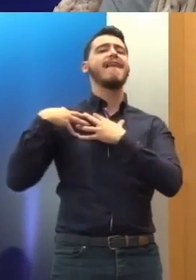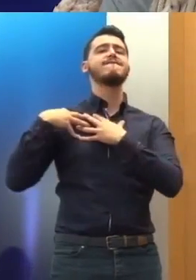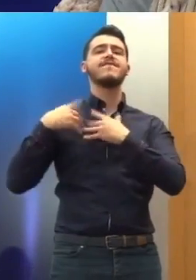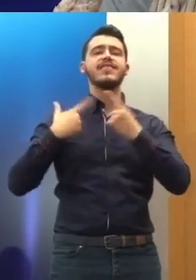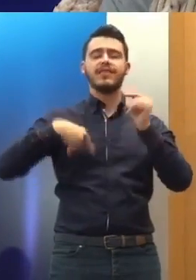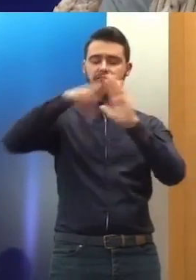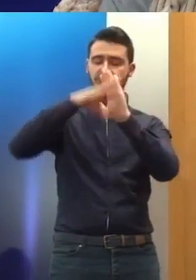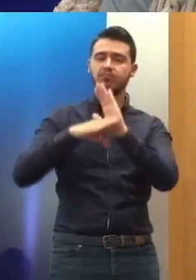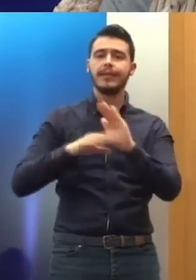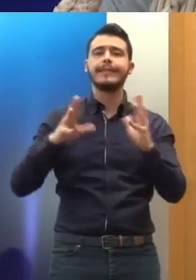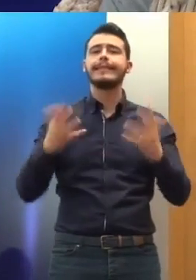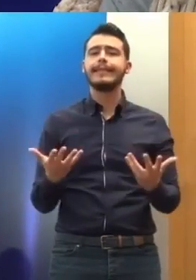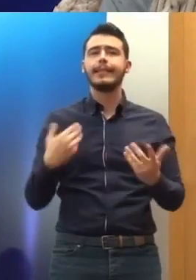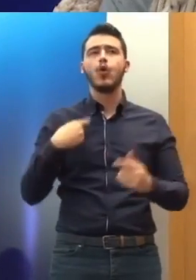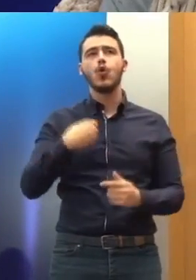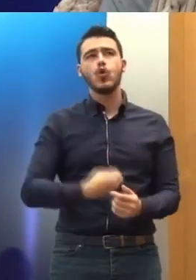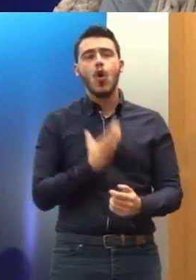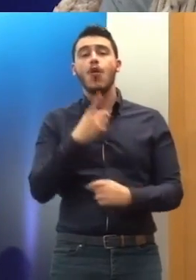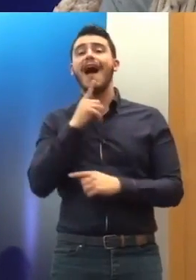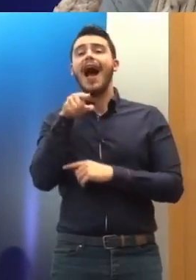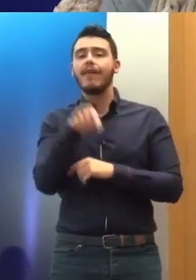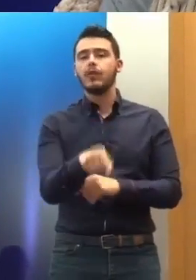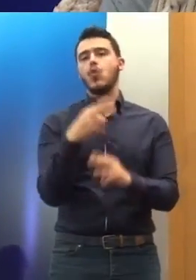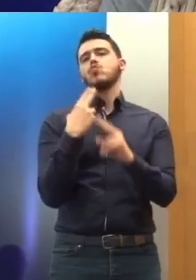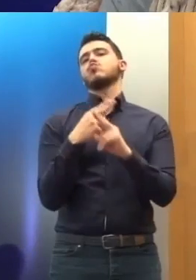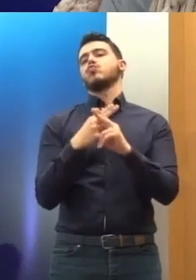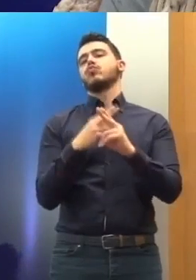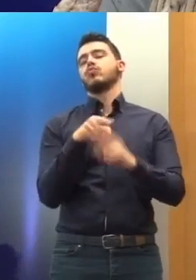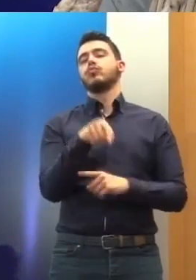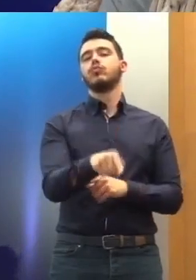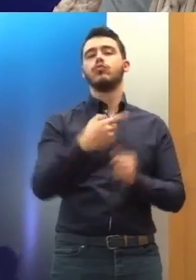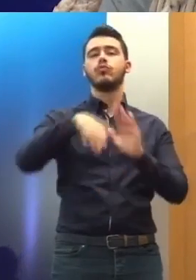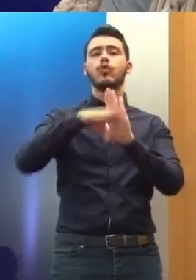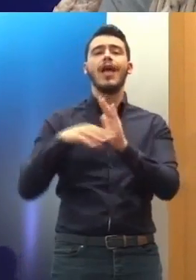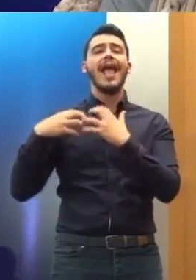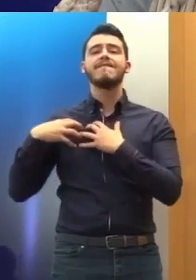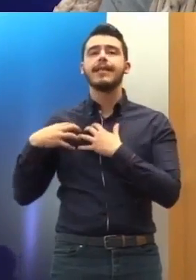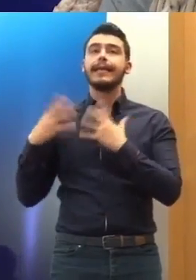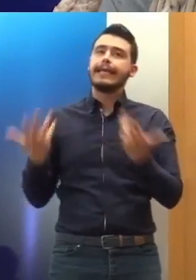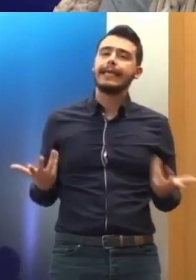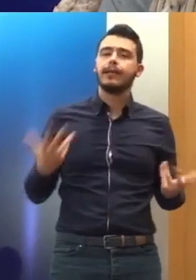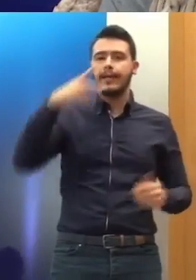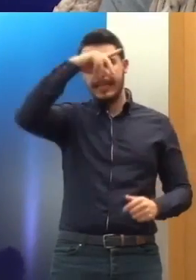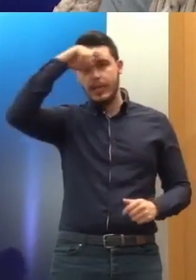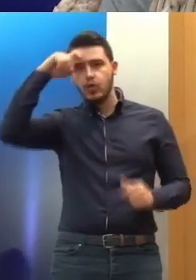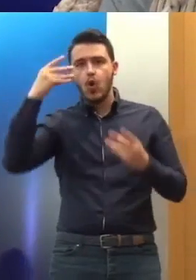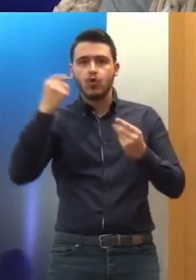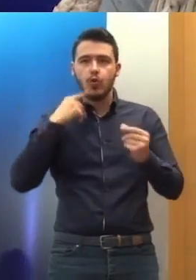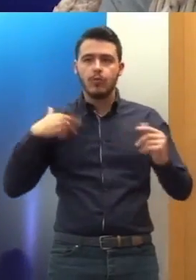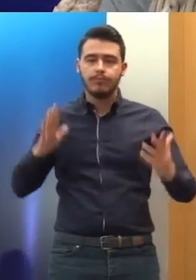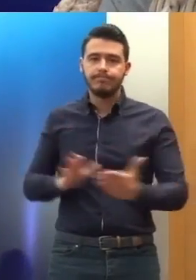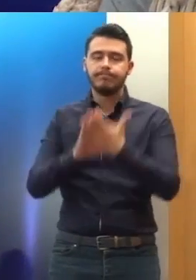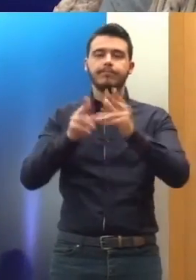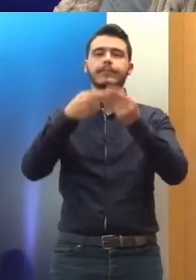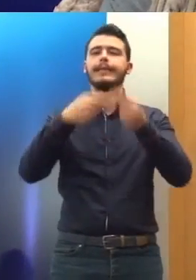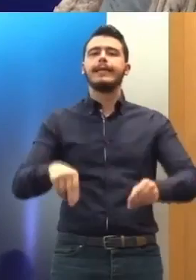και νομίζω ότι αυτό είναι και το συγκριτικό της πλειονέκτημα, αν θέλετε, η δυσκολία της σε σχέση με άλλα όργανα, ότι δεν